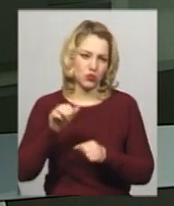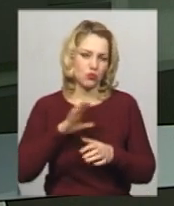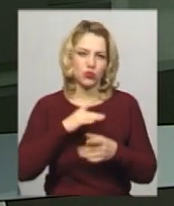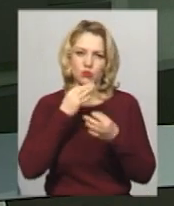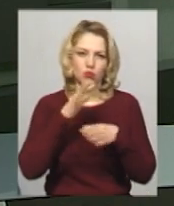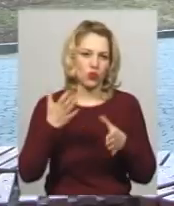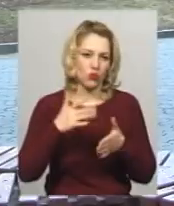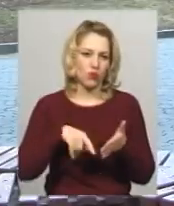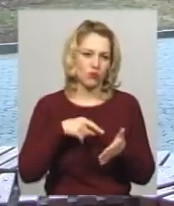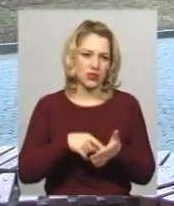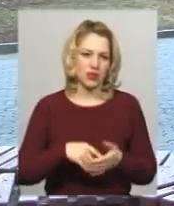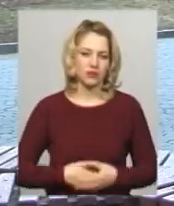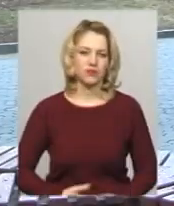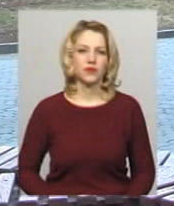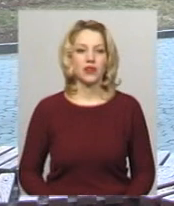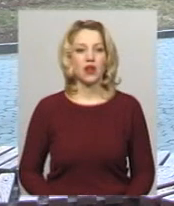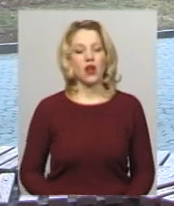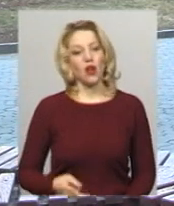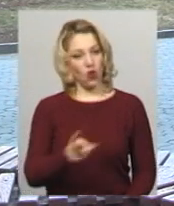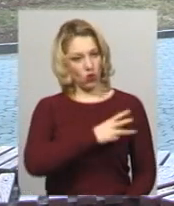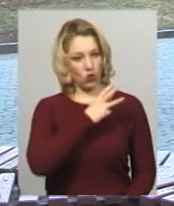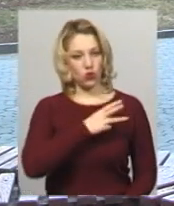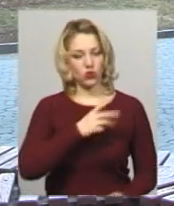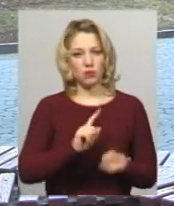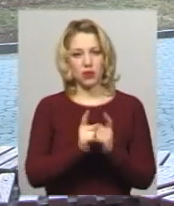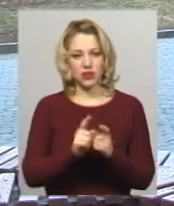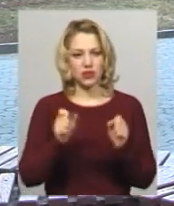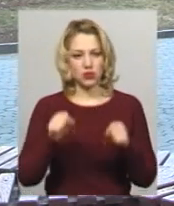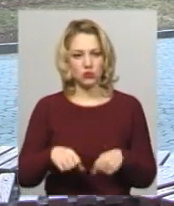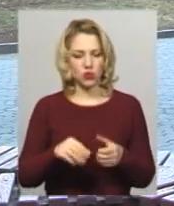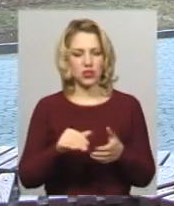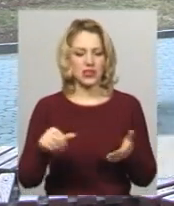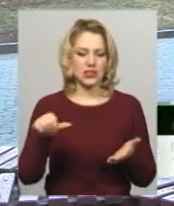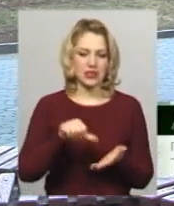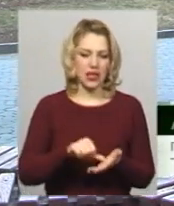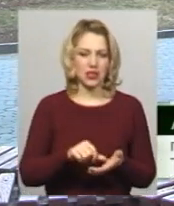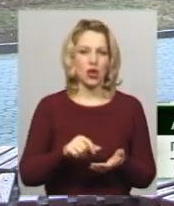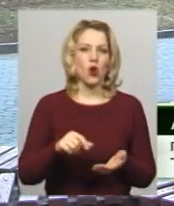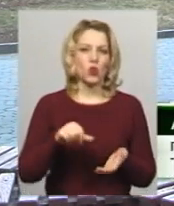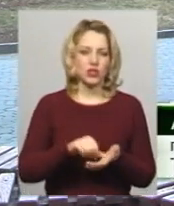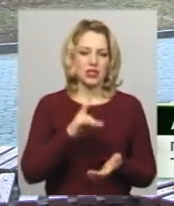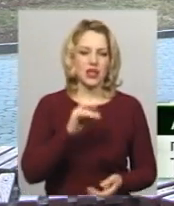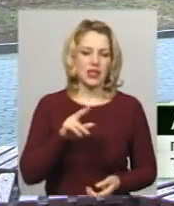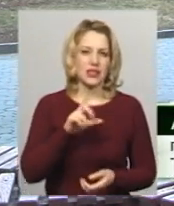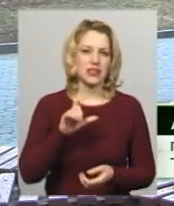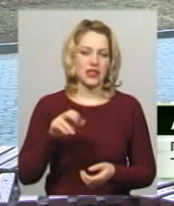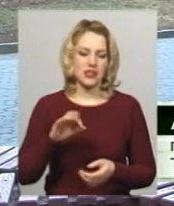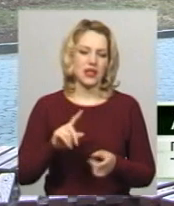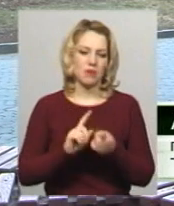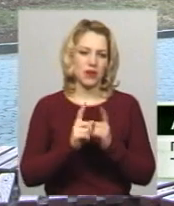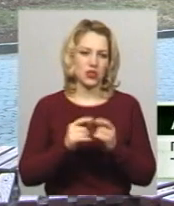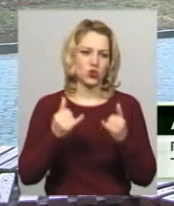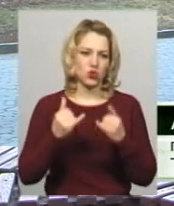міста. «Охочий перекладач може стати учасником резиденції і перекласти сучасну